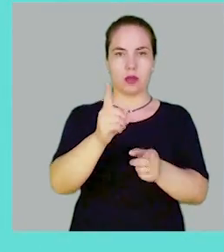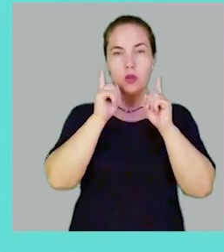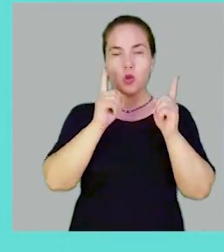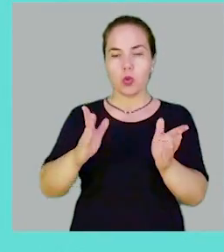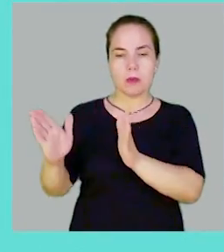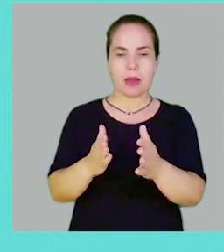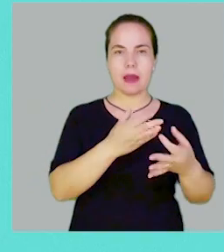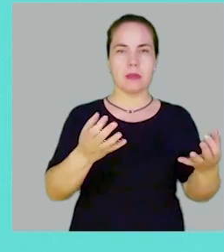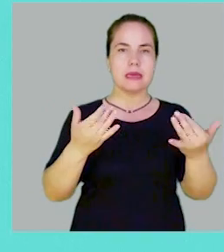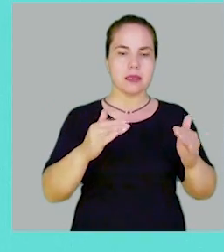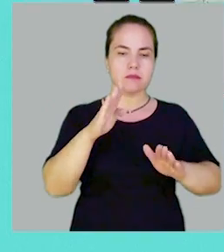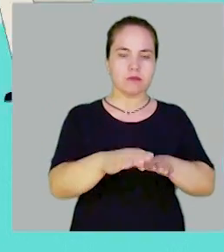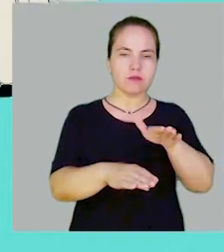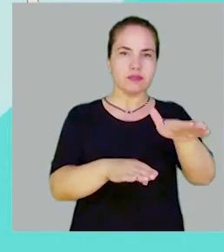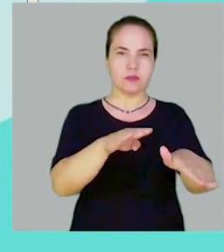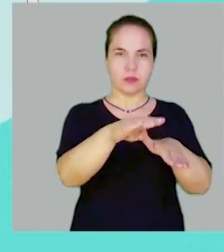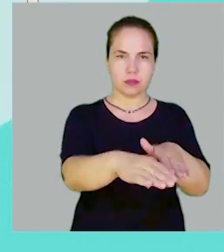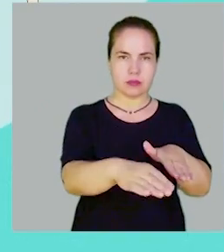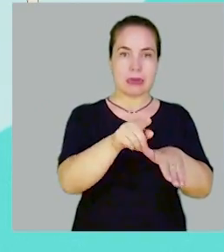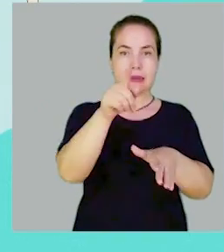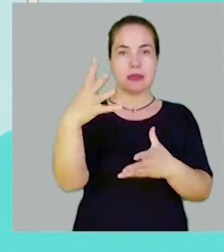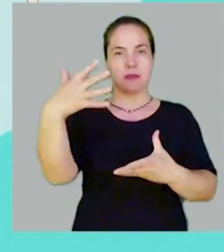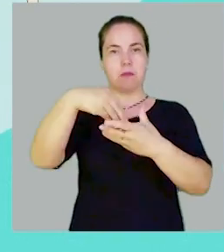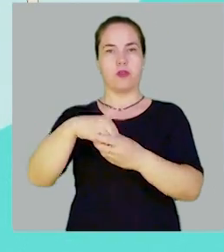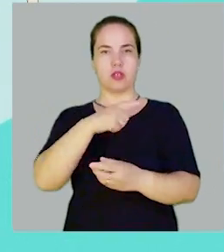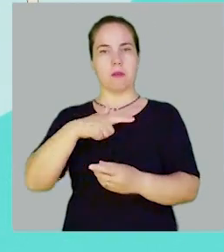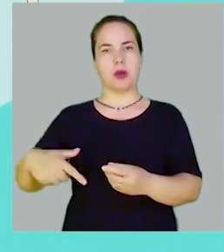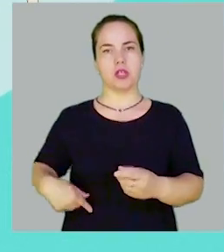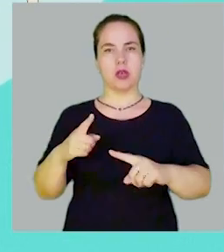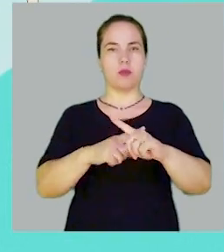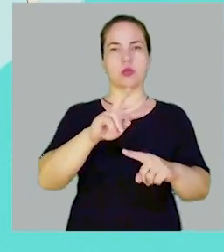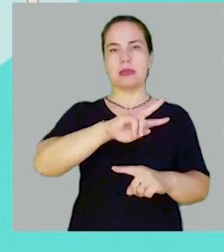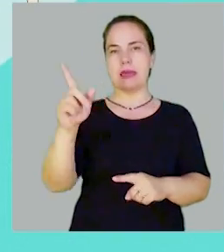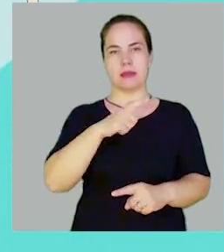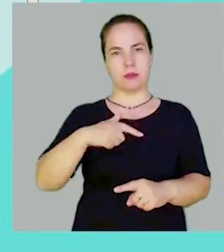që do marësh, merë pies në takime të bashkis dhe institucionet e tjera.